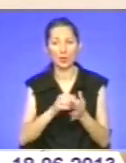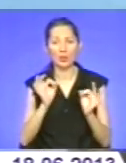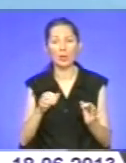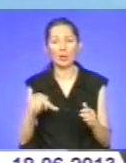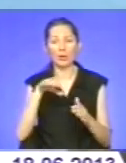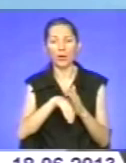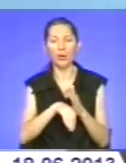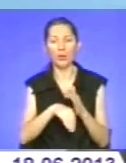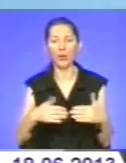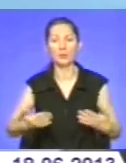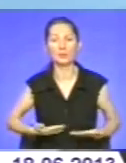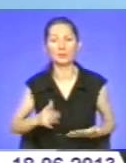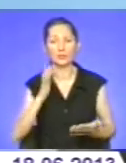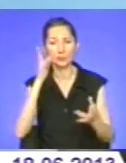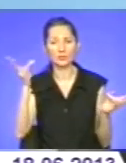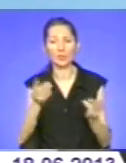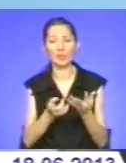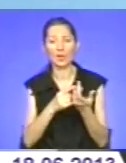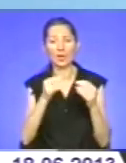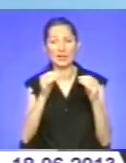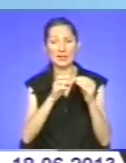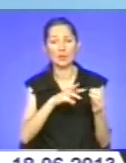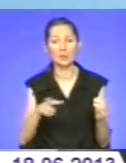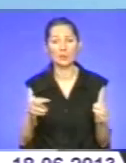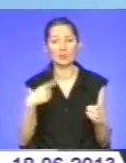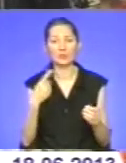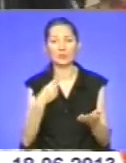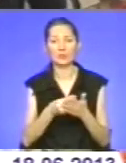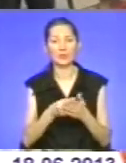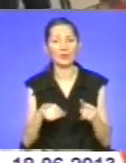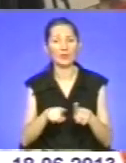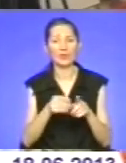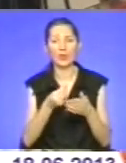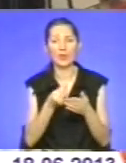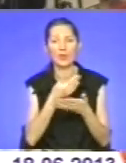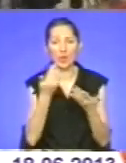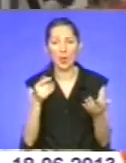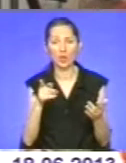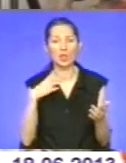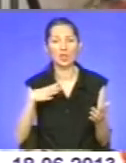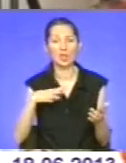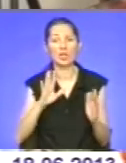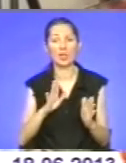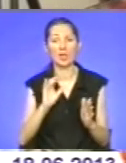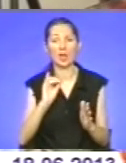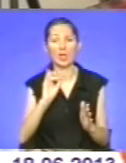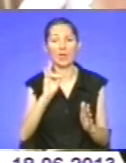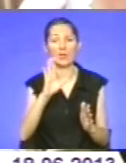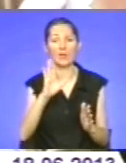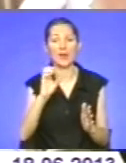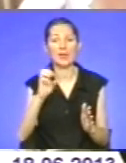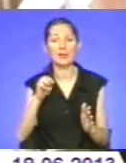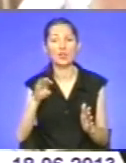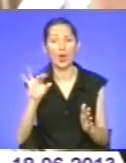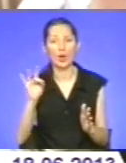ідею, потрібно кілька десятків мільйонів. Обласний бюджет таких коштів не має, тож надія на інвесторів. Навчання для